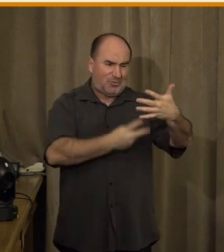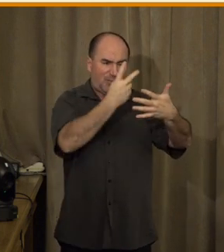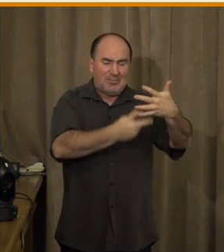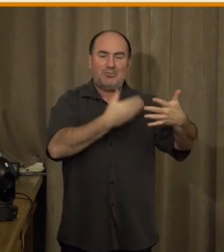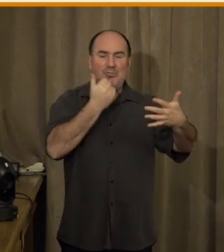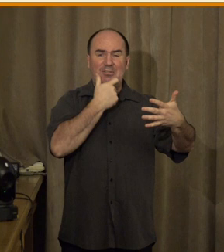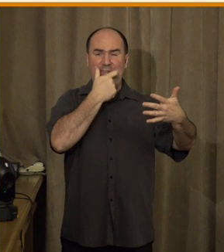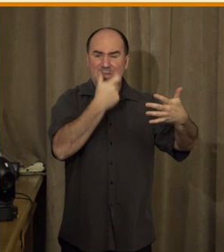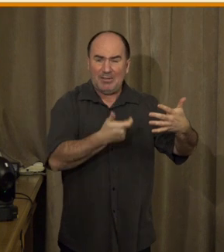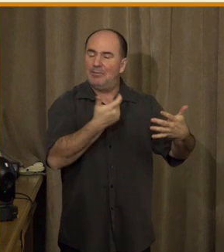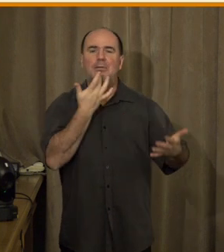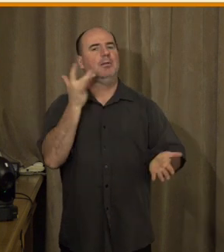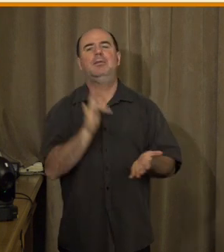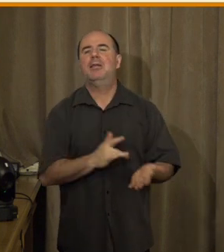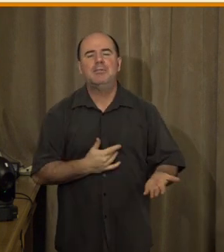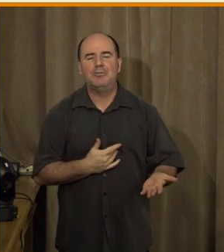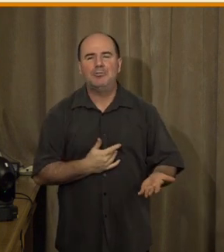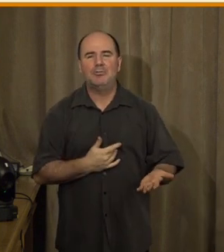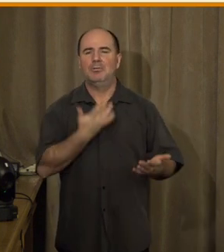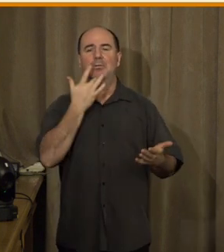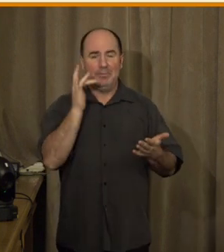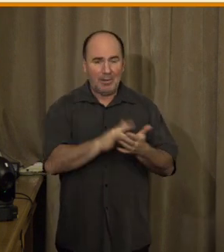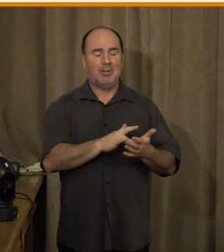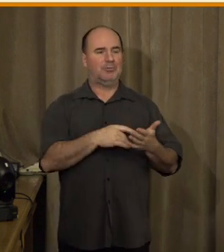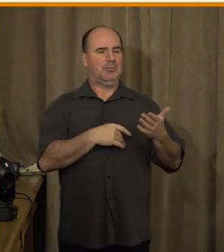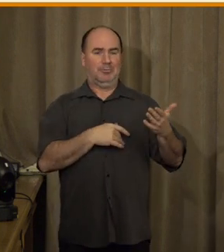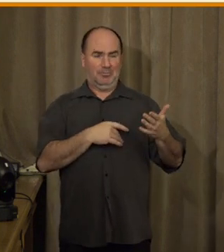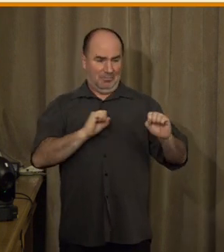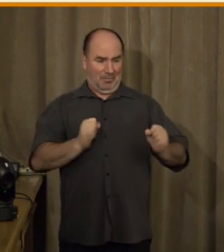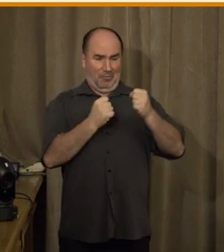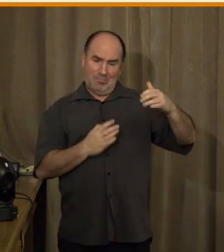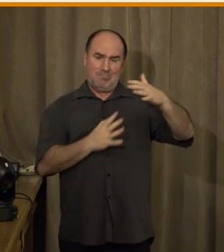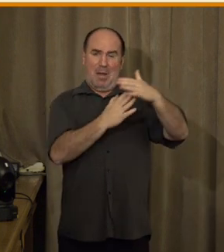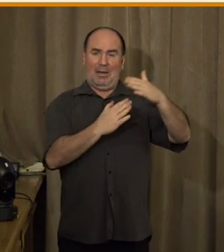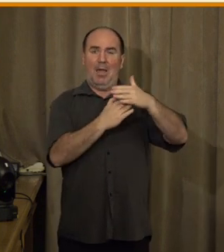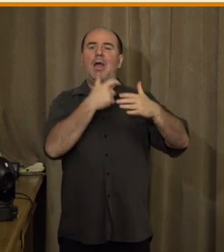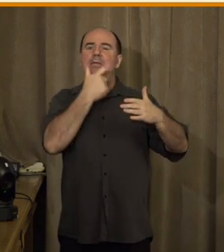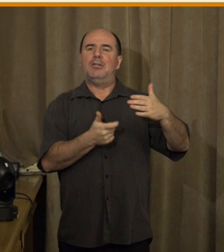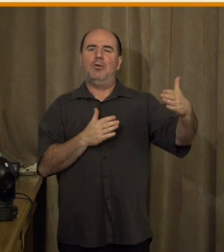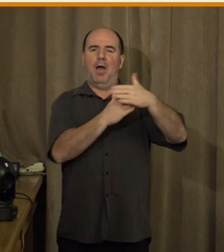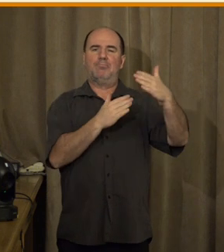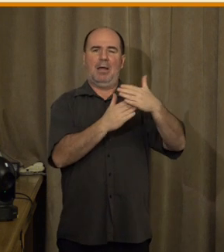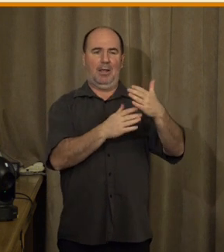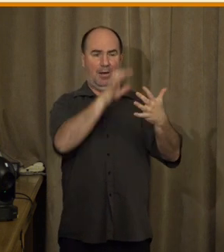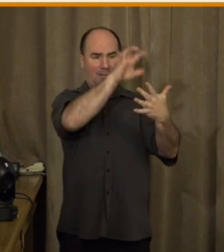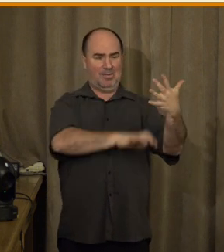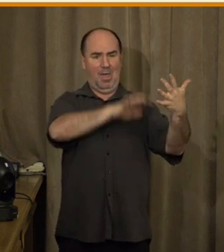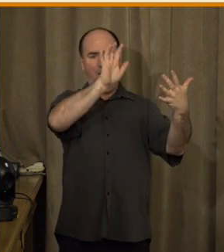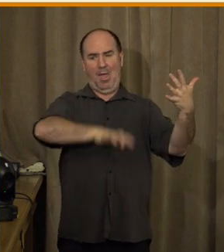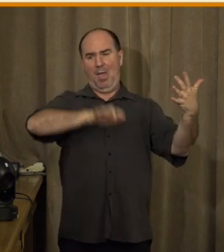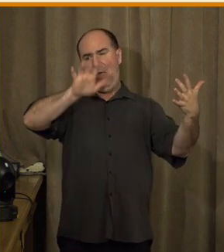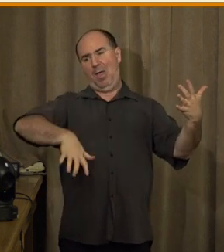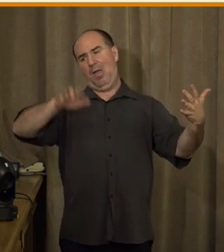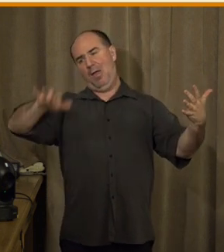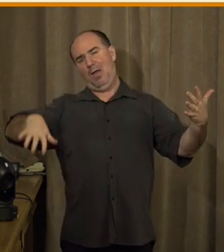tomuto faktu, tak vlastně vytváříme obrovskou bariéru. Protože neslyšící uživatelé českého znakového jazyka